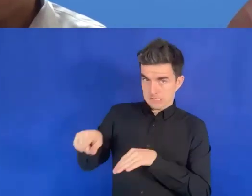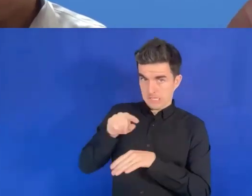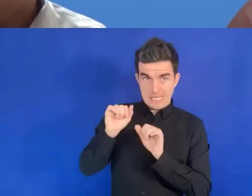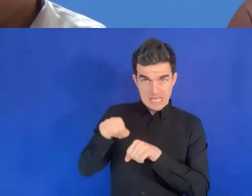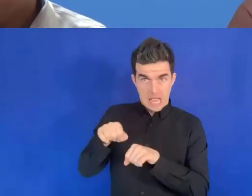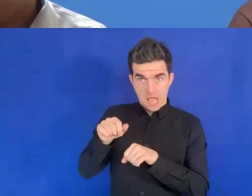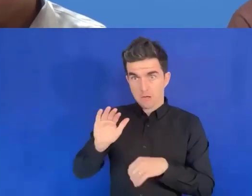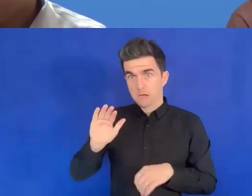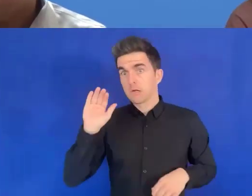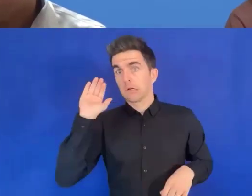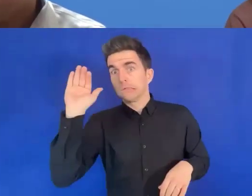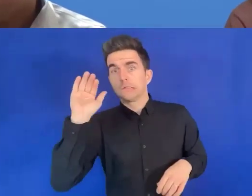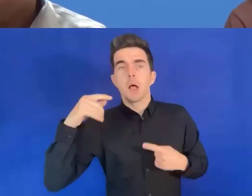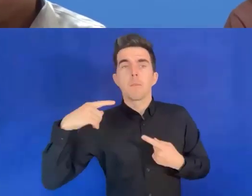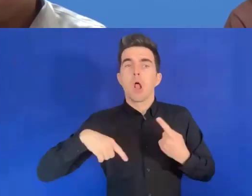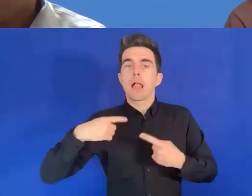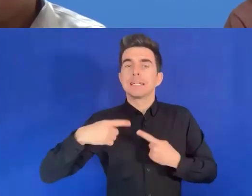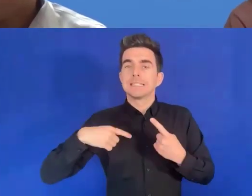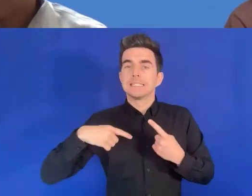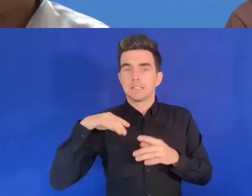se rassurer que